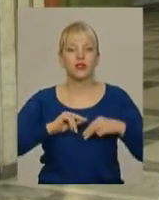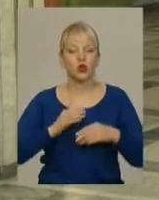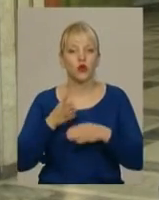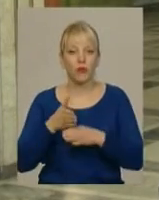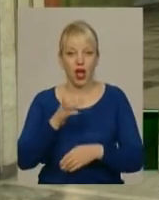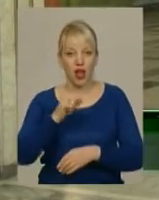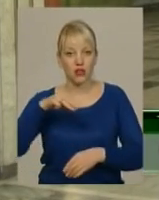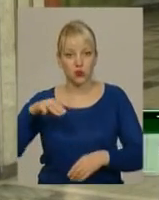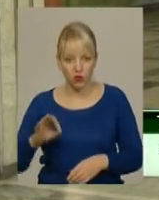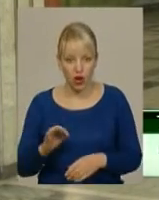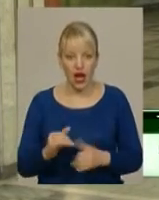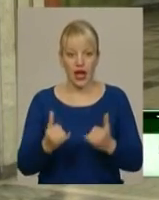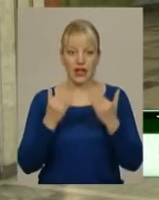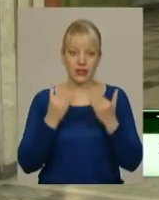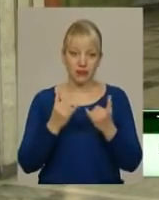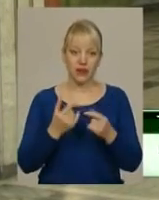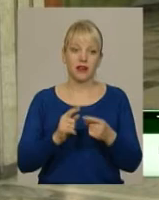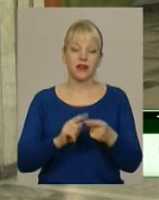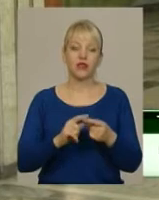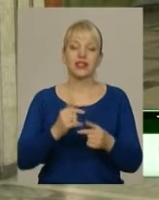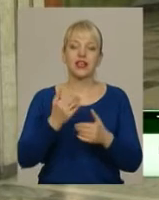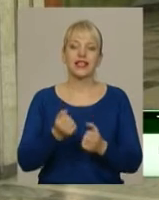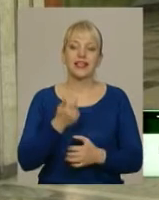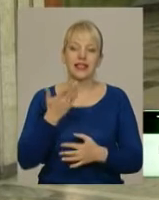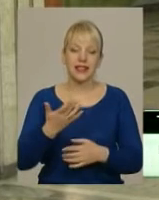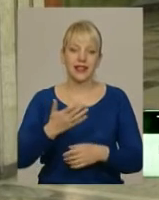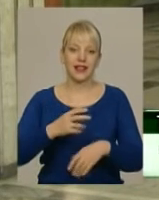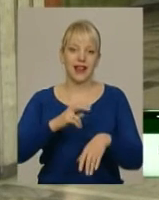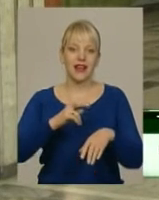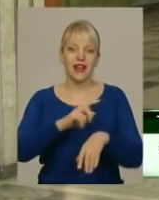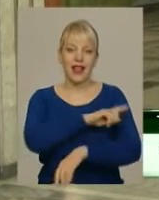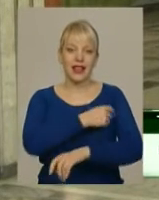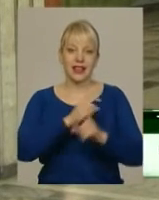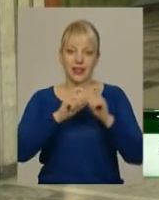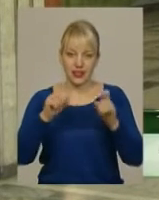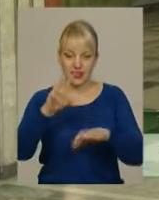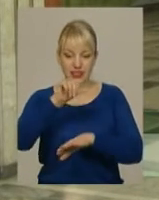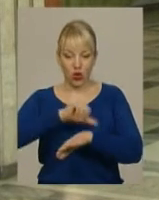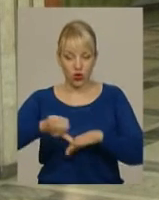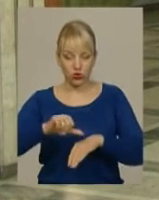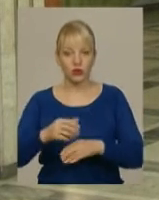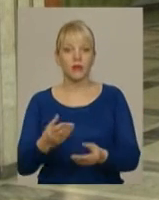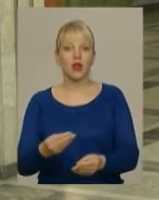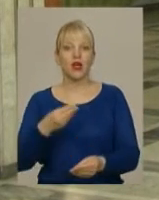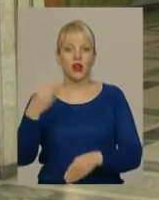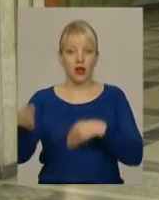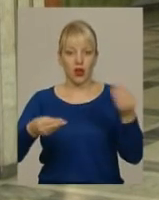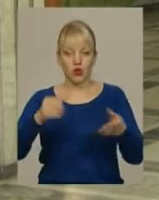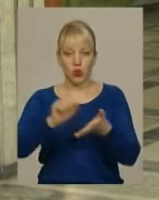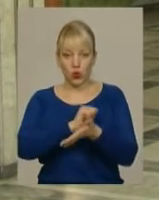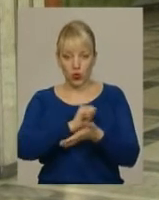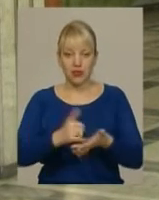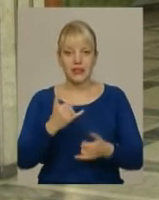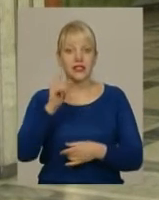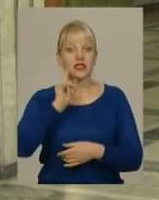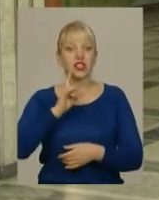кілька клінік за кордоном подані документи, тому поки що ми чекаємо, яка саме клініка візьметься